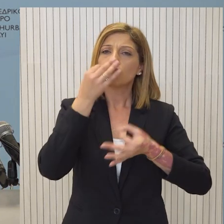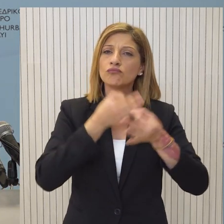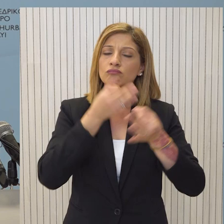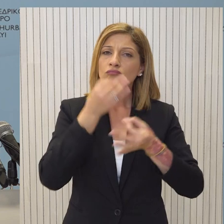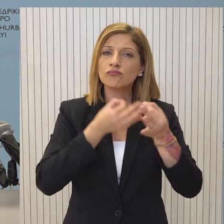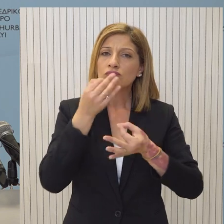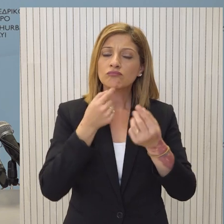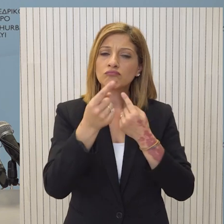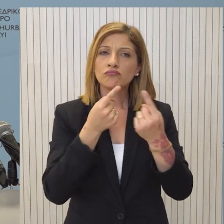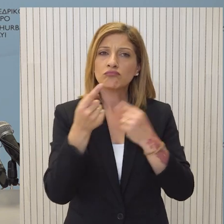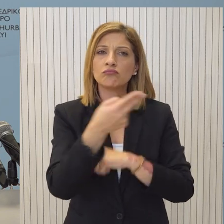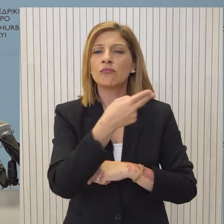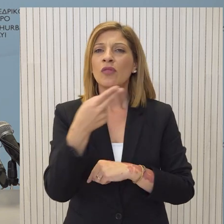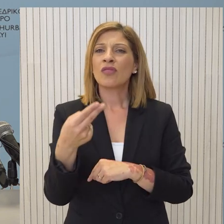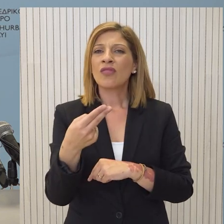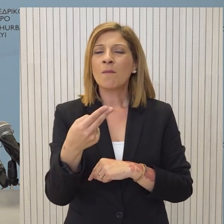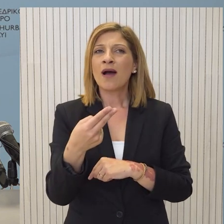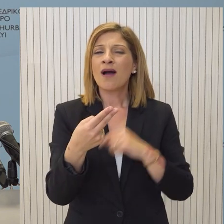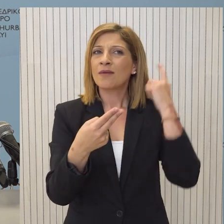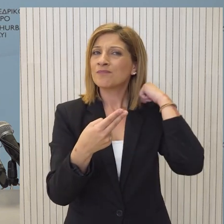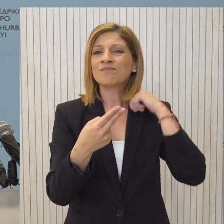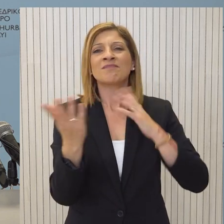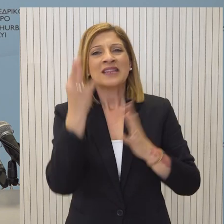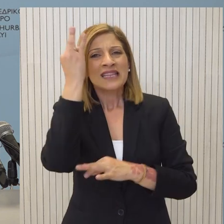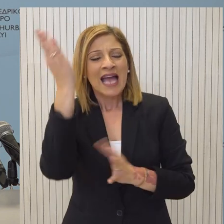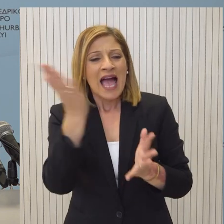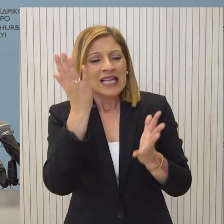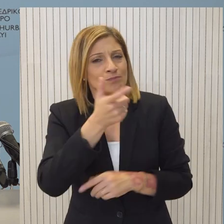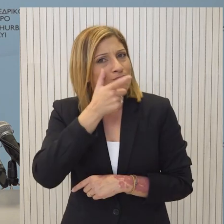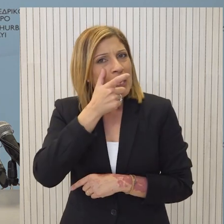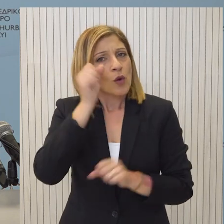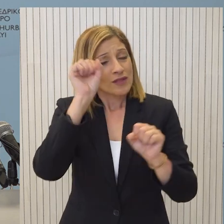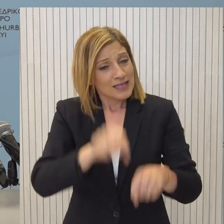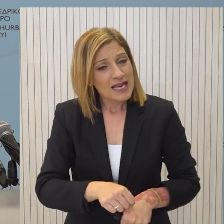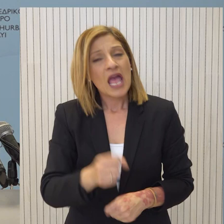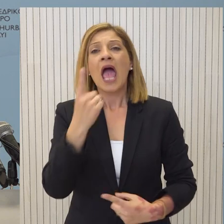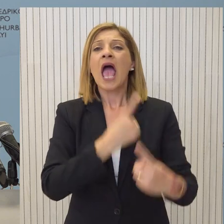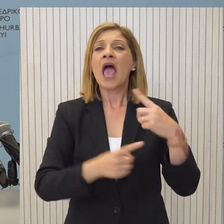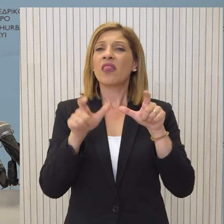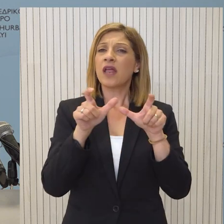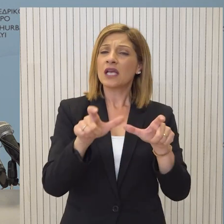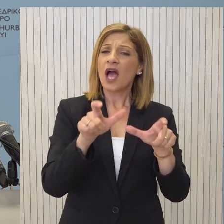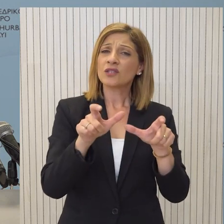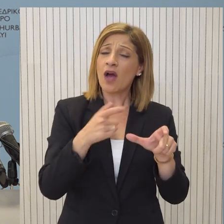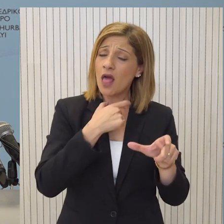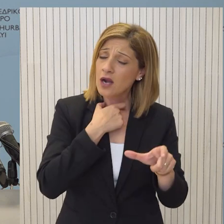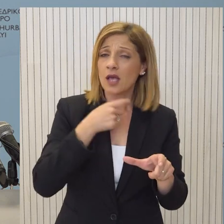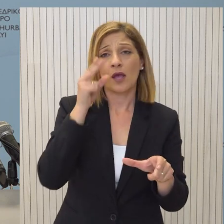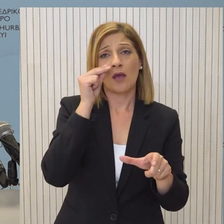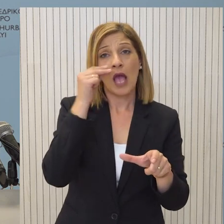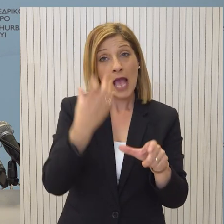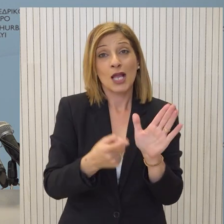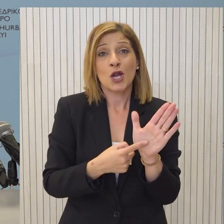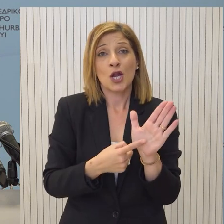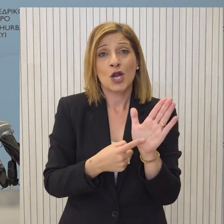το ζήτημα για εξαιρέσεις σε πολύ εξαιρετικές περιπτώσεις. Αυτό αφορά ζητήματα εθνικής ασφαλείας όπως άλλωστε υπάρχει και σχετική